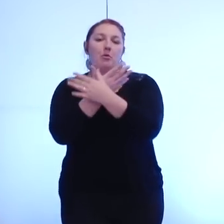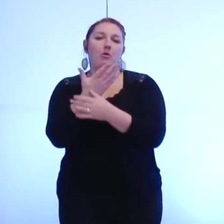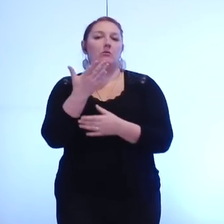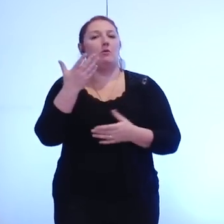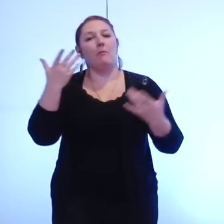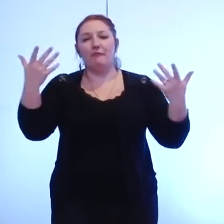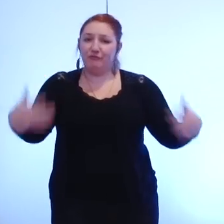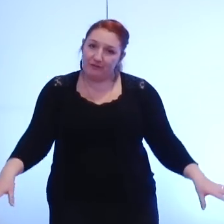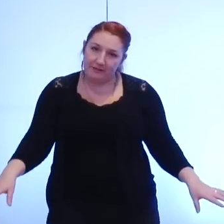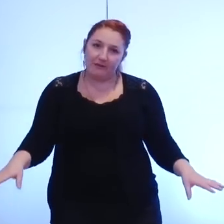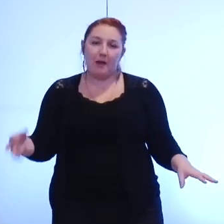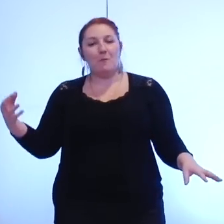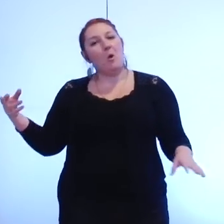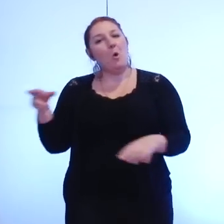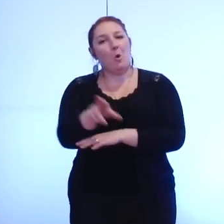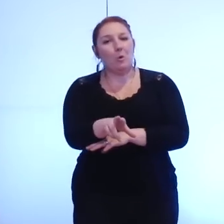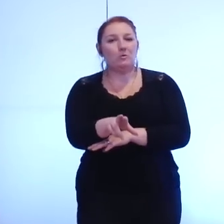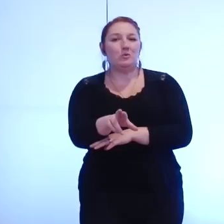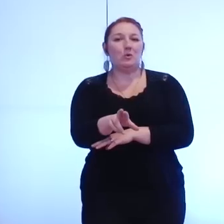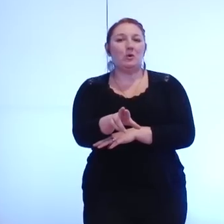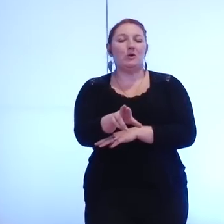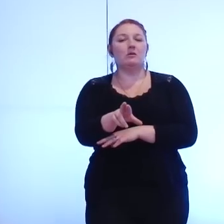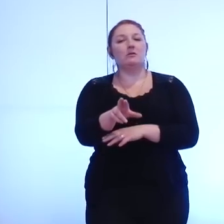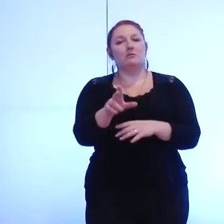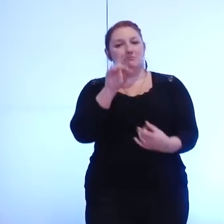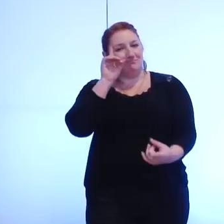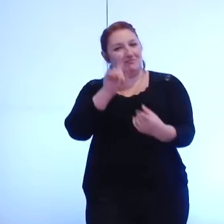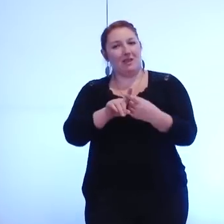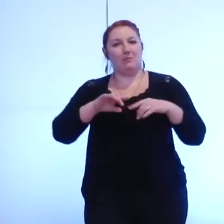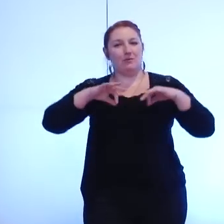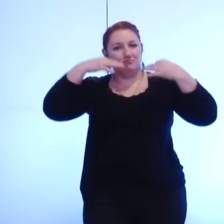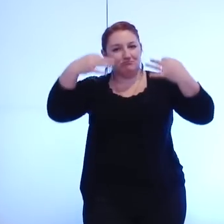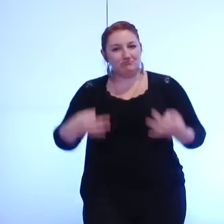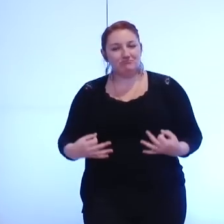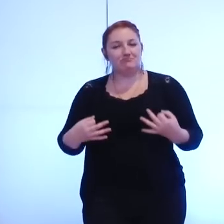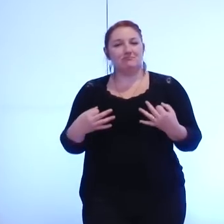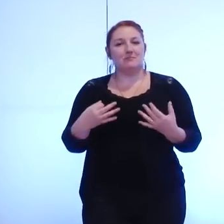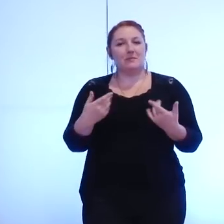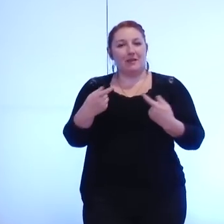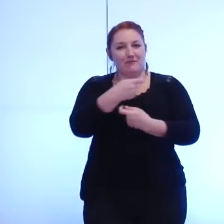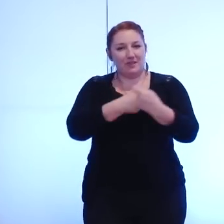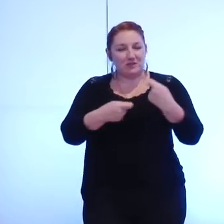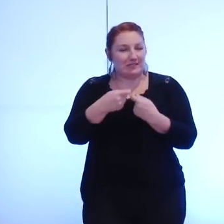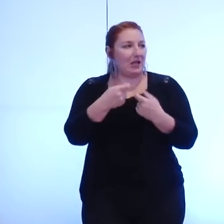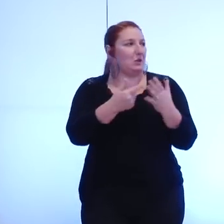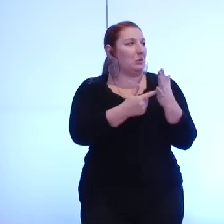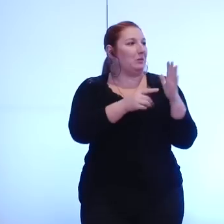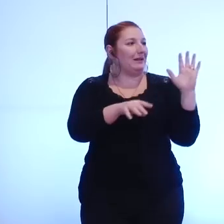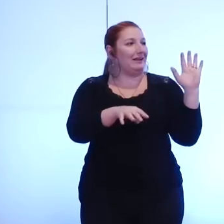dispo pour parler de la rétrospective financière 2004-2013 pour laquelle nous aurons besoin sans doute de beaucoup d'énergie